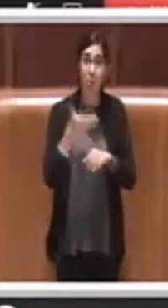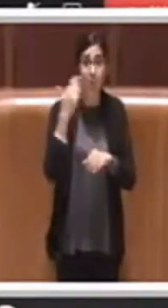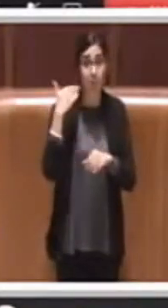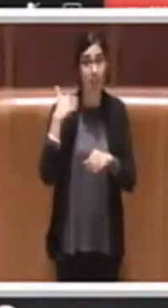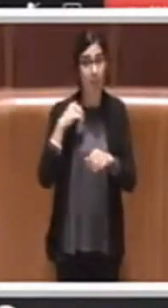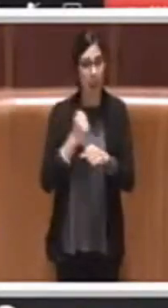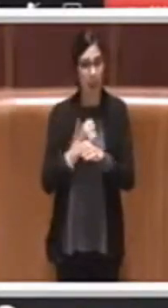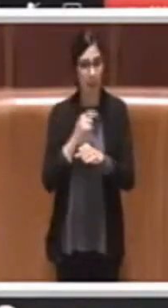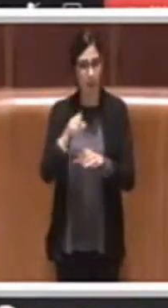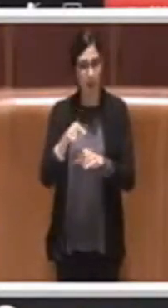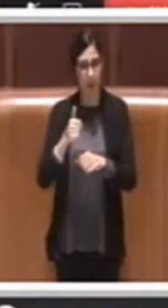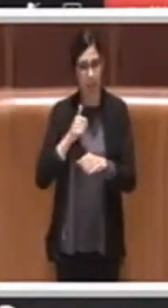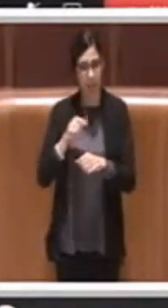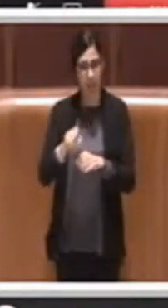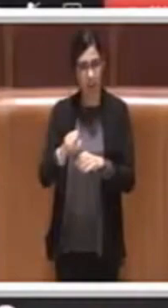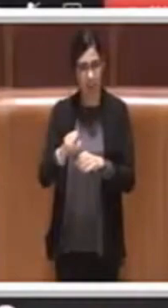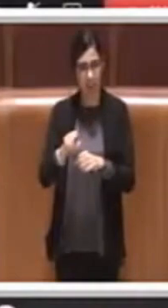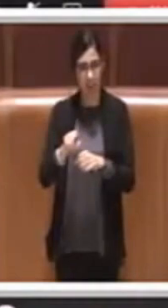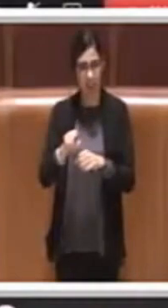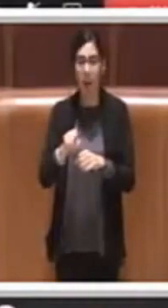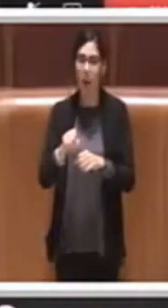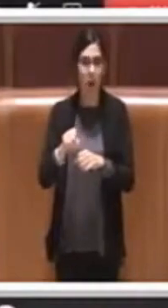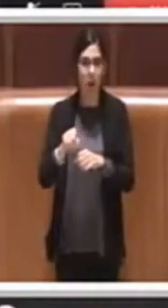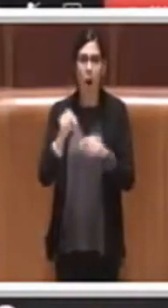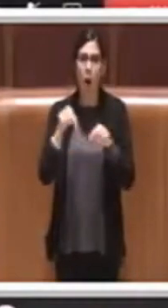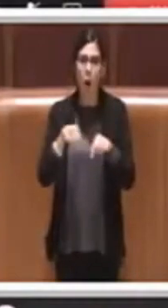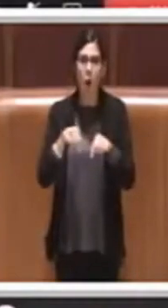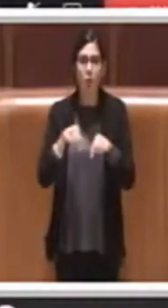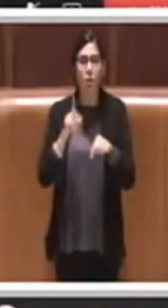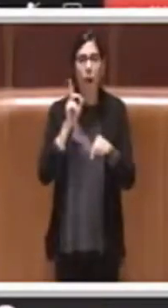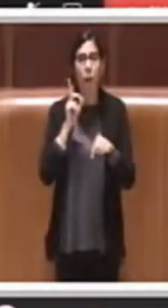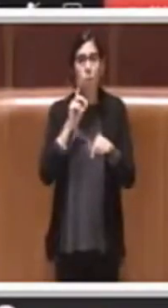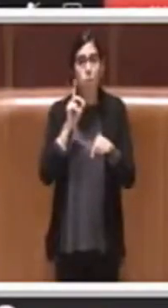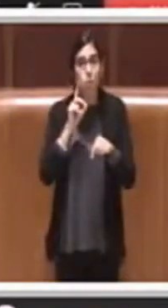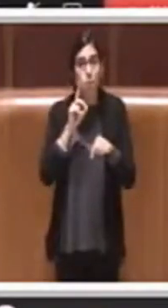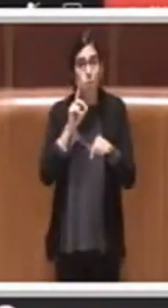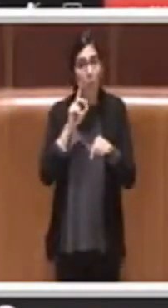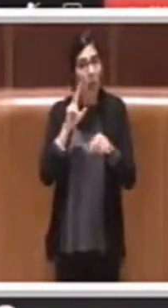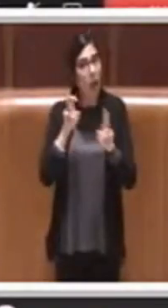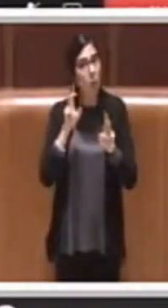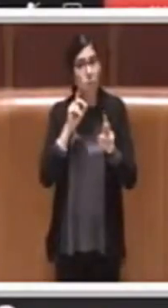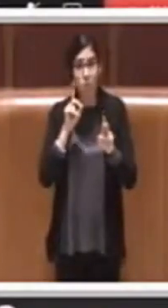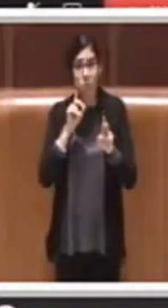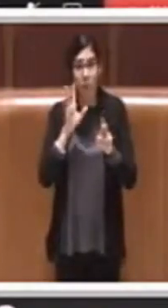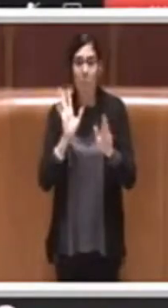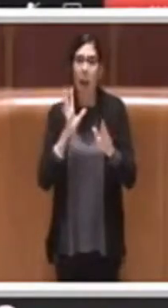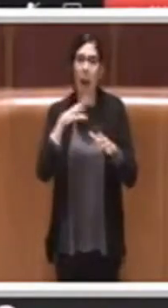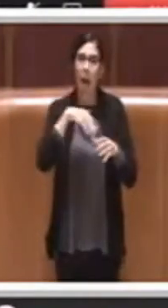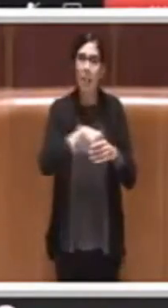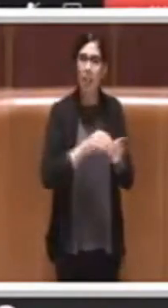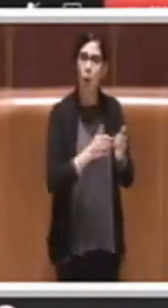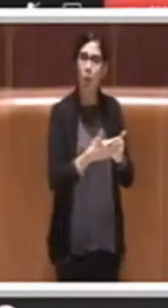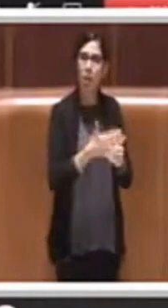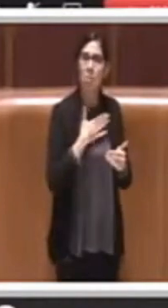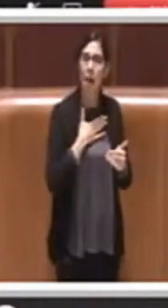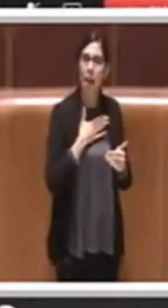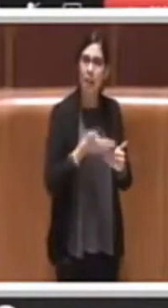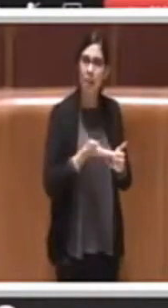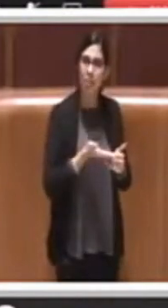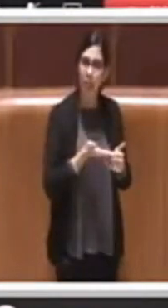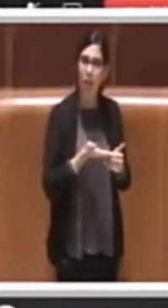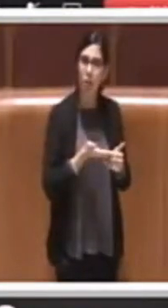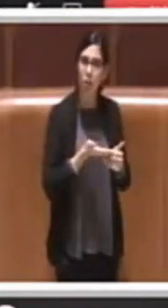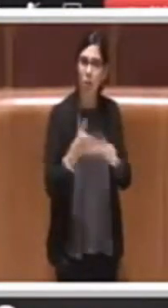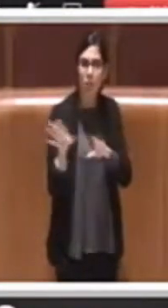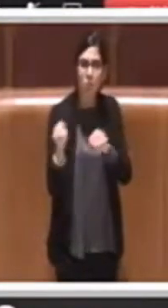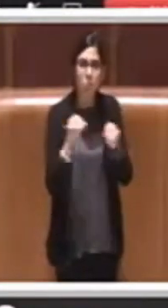mansioni lì e andranno a svolgere ed occuparsi degli stessi temi all'interno del dipartimento. Peraltro noi abbiamo chiesto